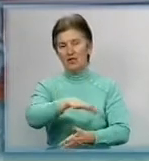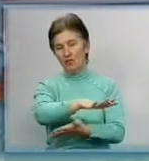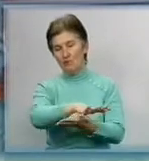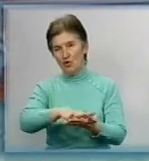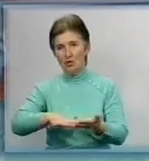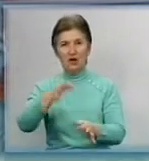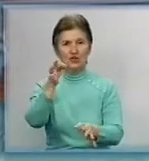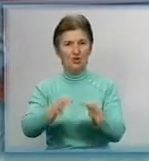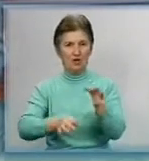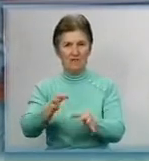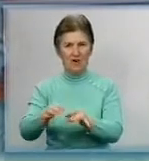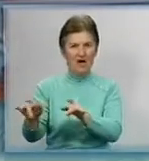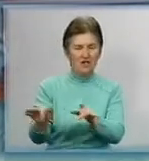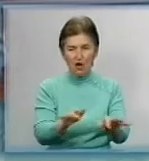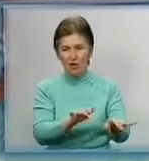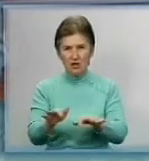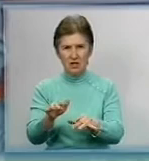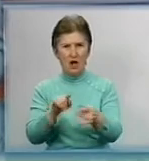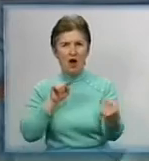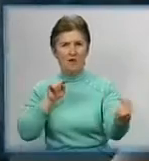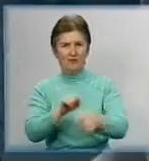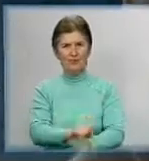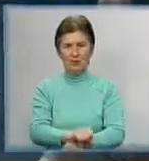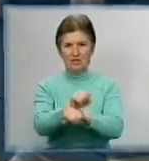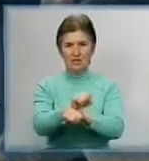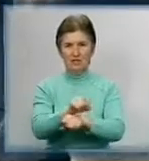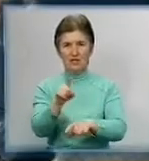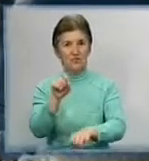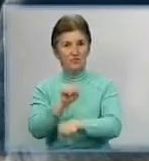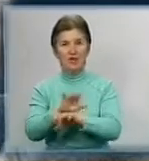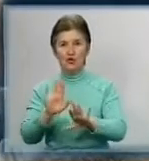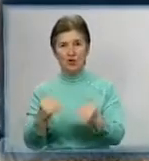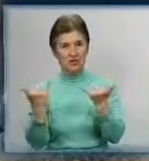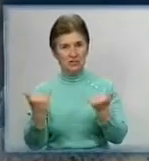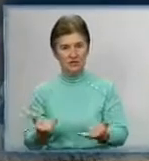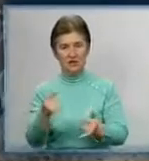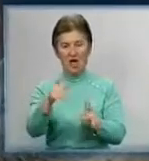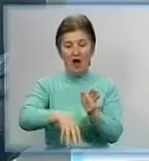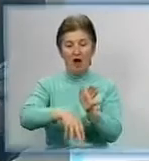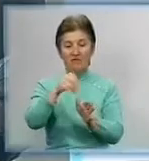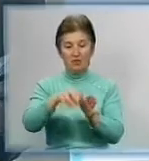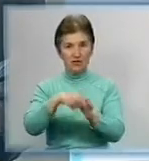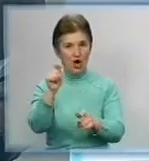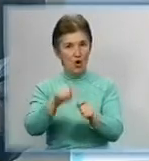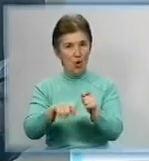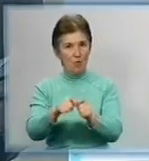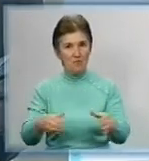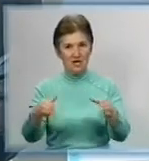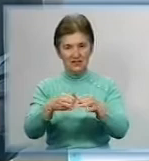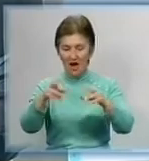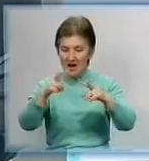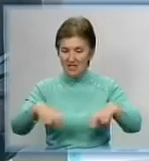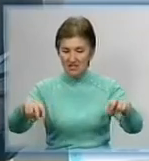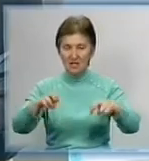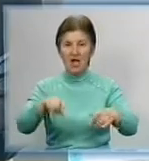супроводжувалася з кількома акціями протесту опозиції. Крапку поставили лише сьогодні. Обласна виборча комісія на своєму засіданні розглянула протокол